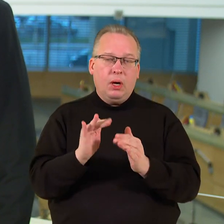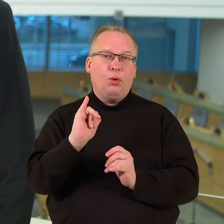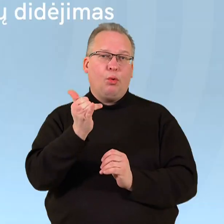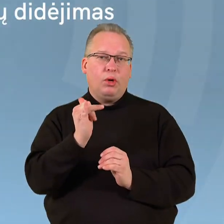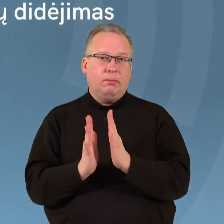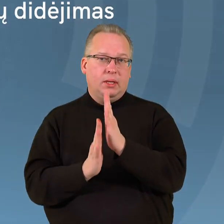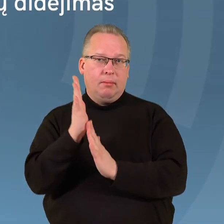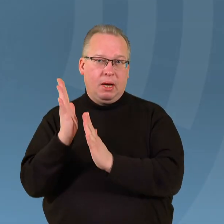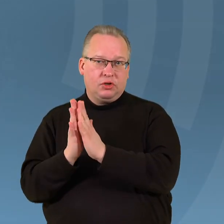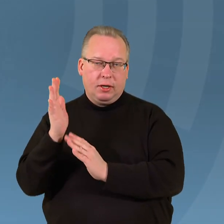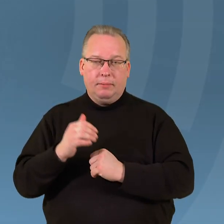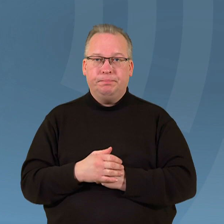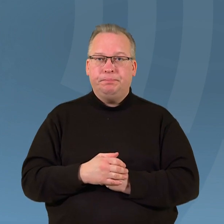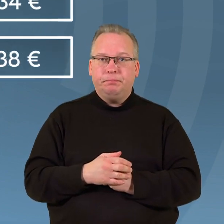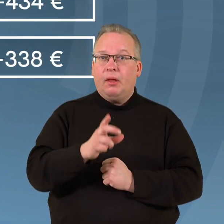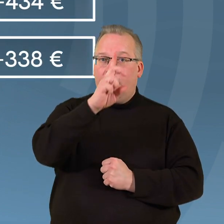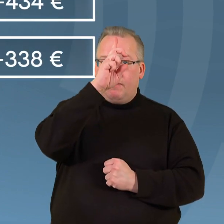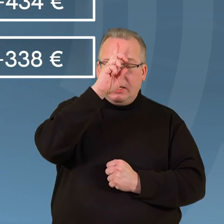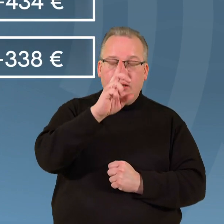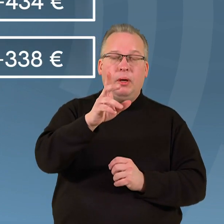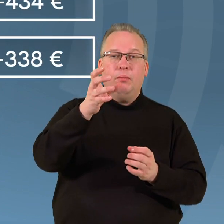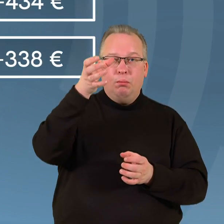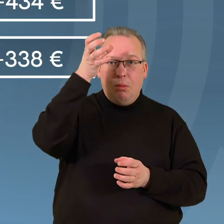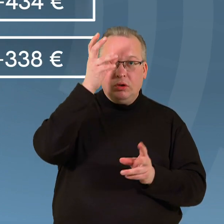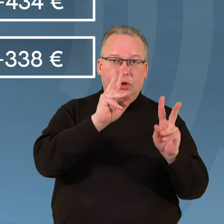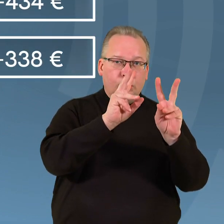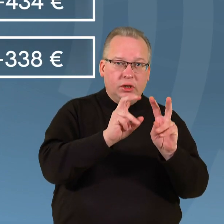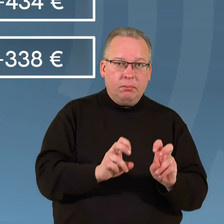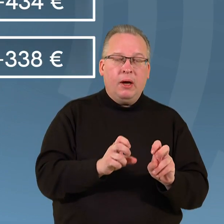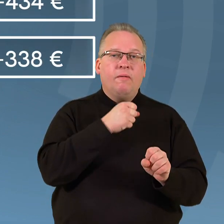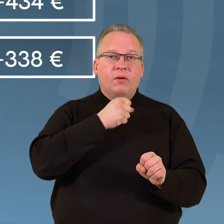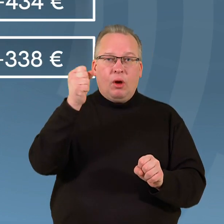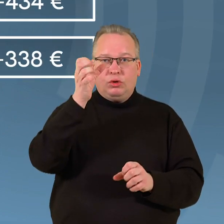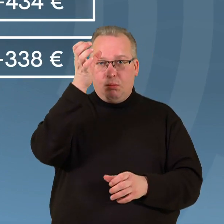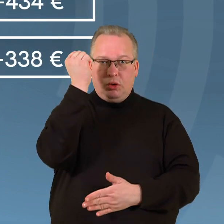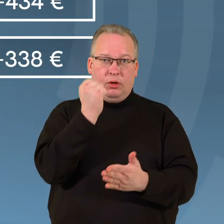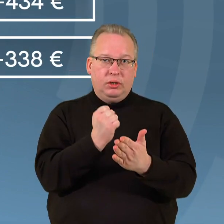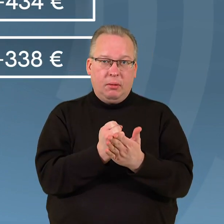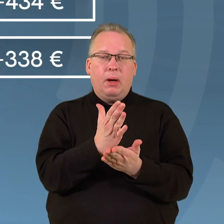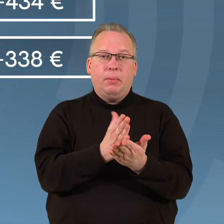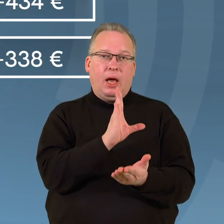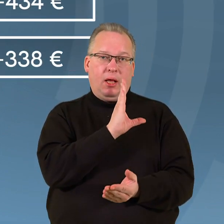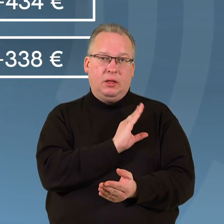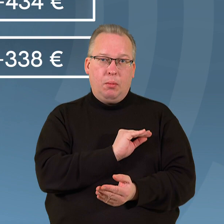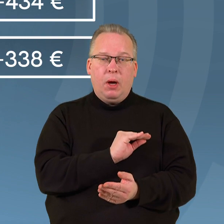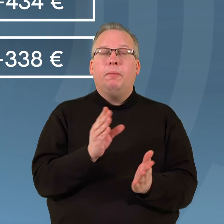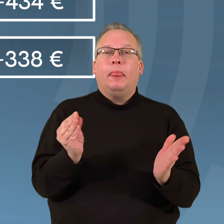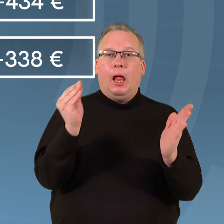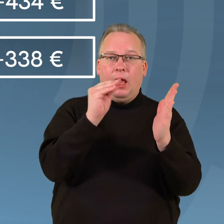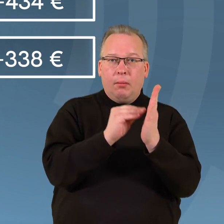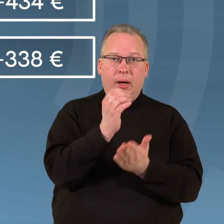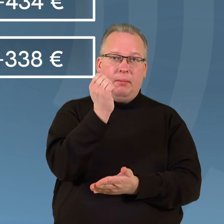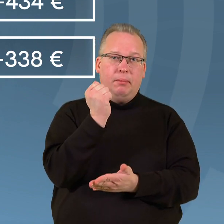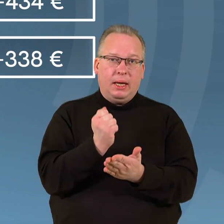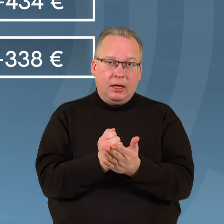pažanga. Valstybiniuose moksliniu tyrimu institutuose vyriausiojo mokslo darbuotojo pareiginė alga bruto įskaitant planuojamą